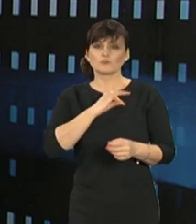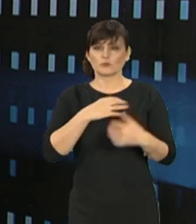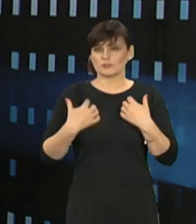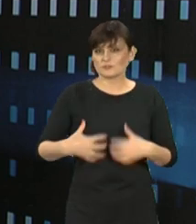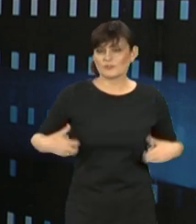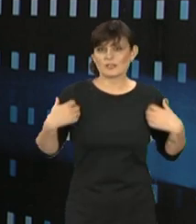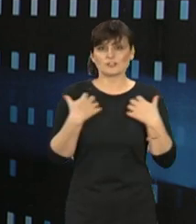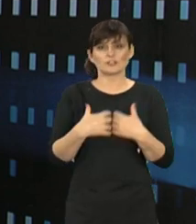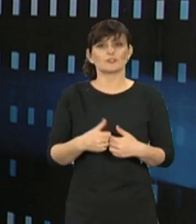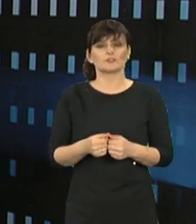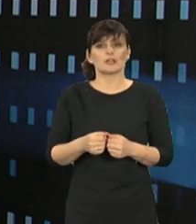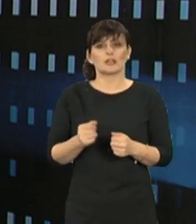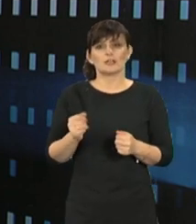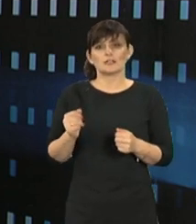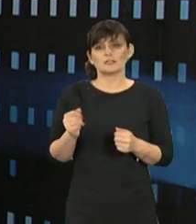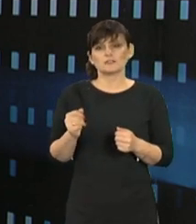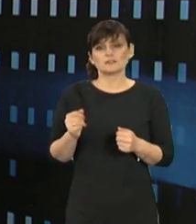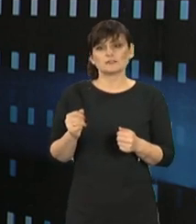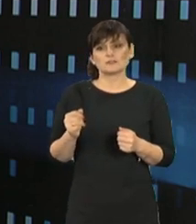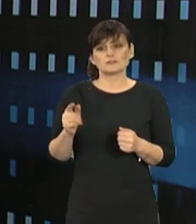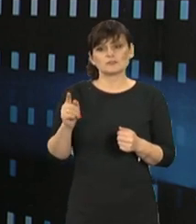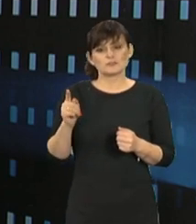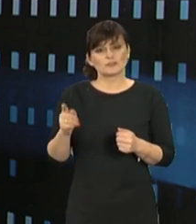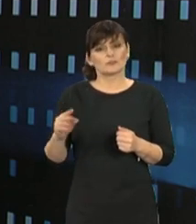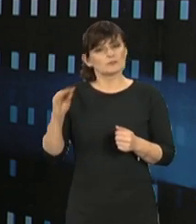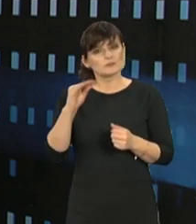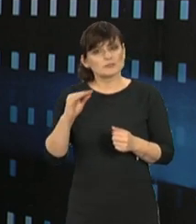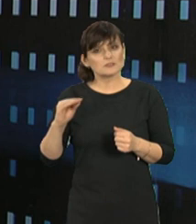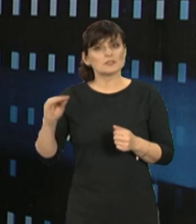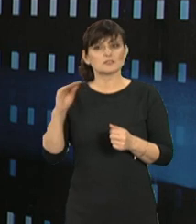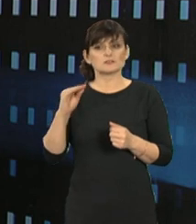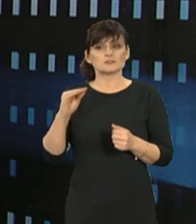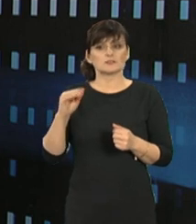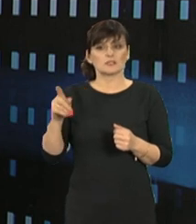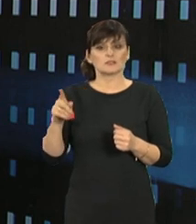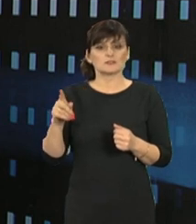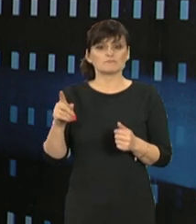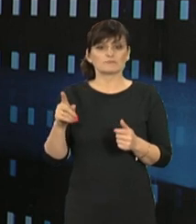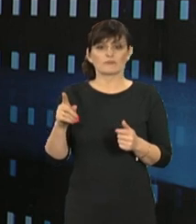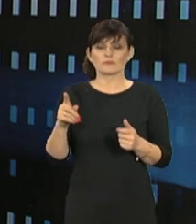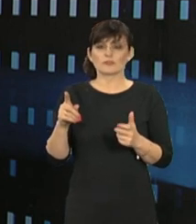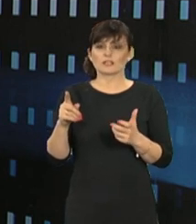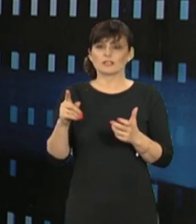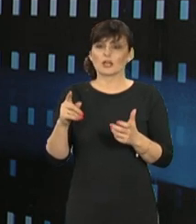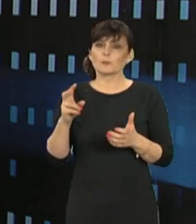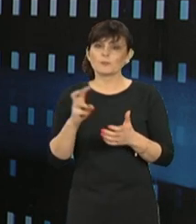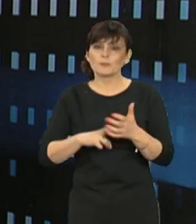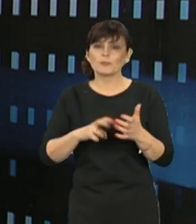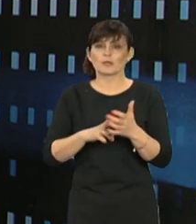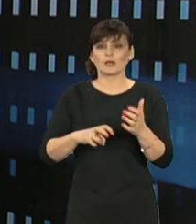zwierząt, mimo wszystko jest tych zaniedbań, tych